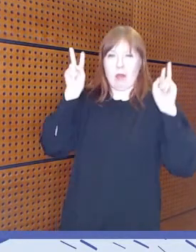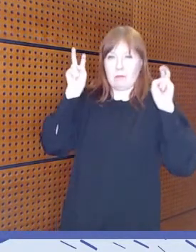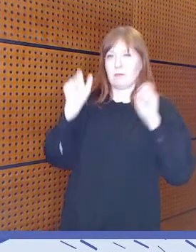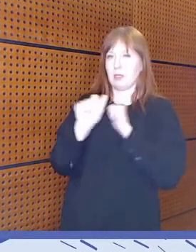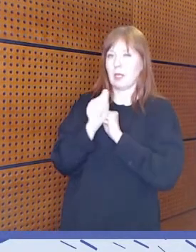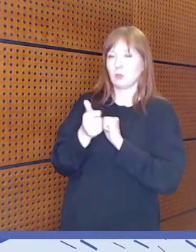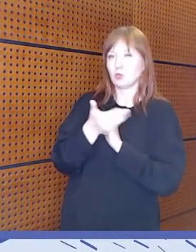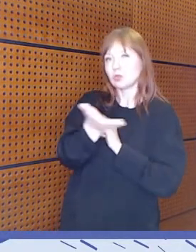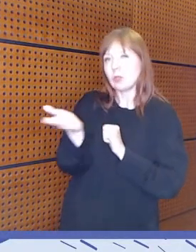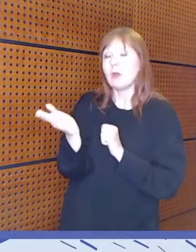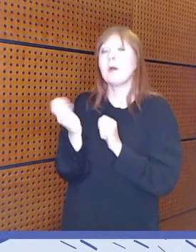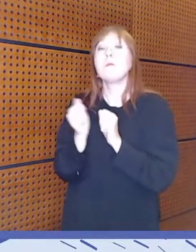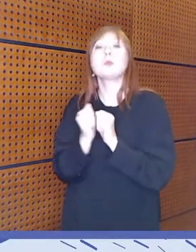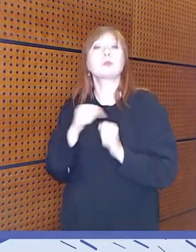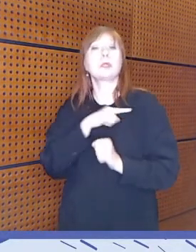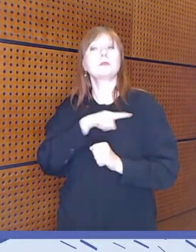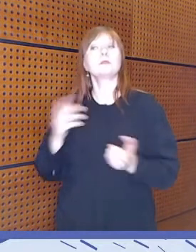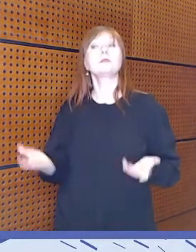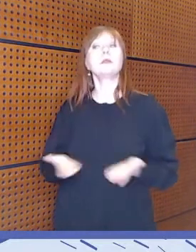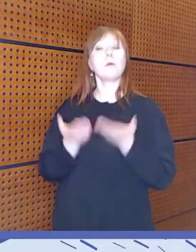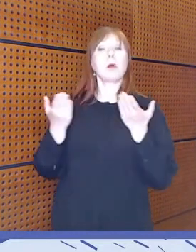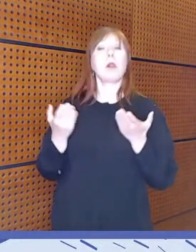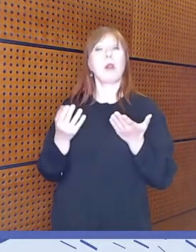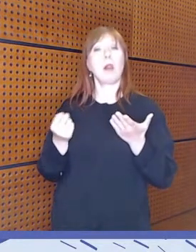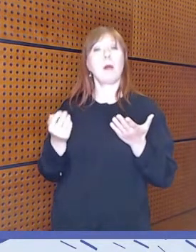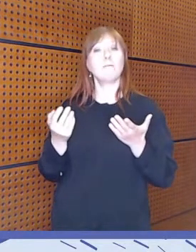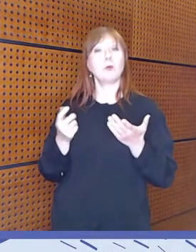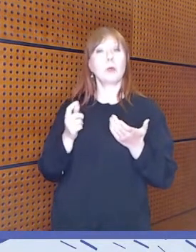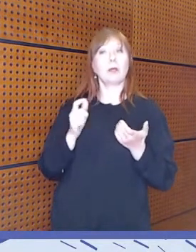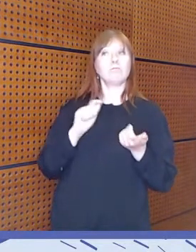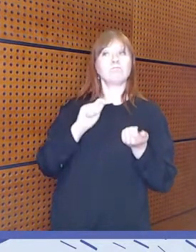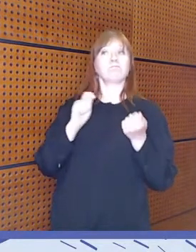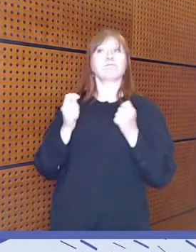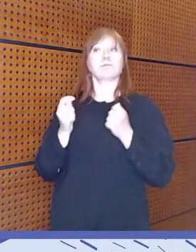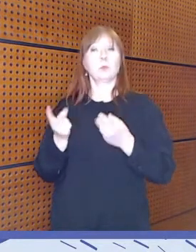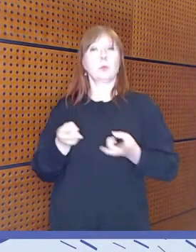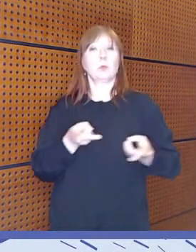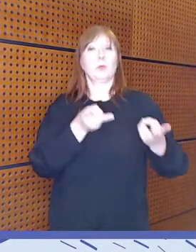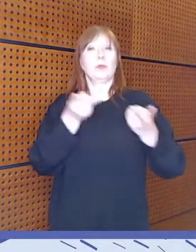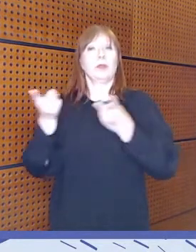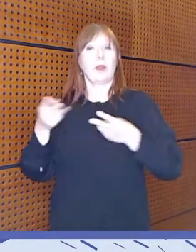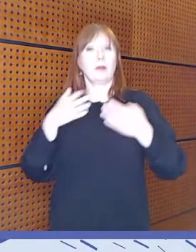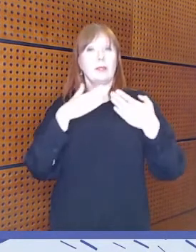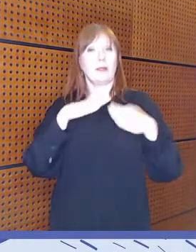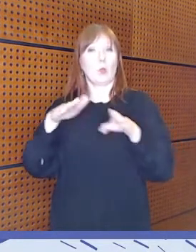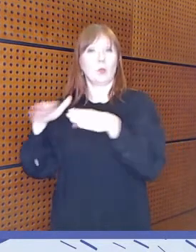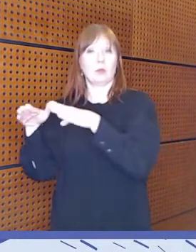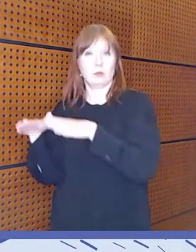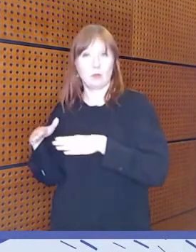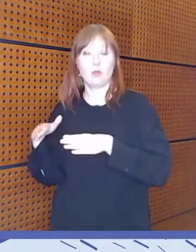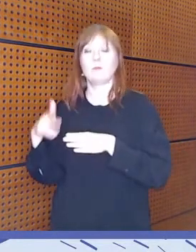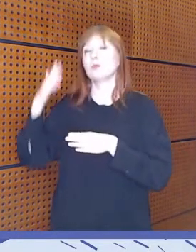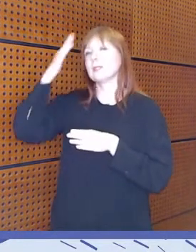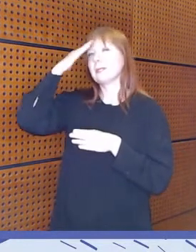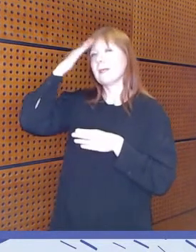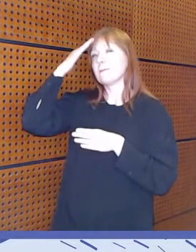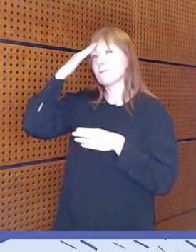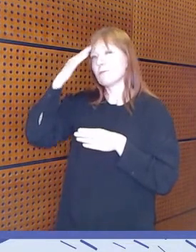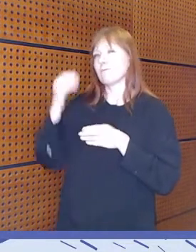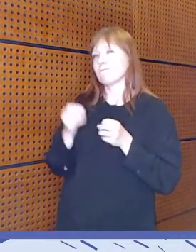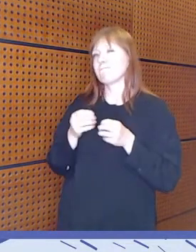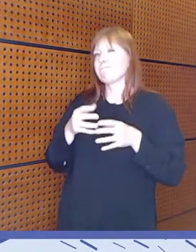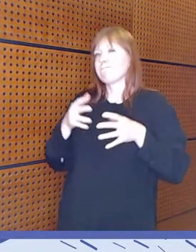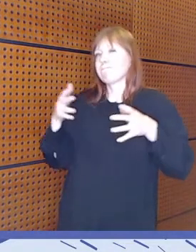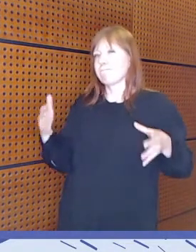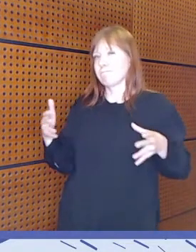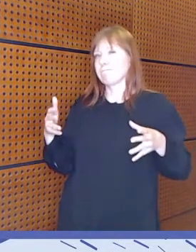me voidaan luoda niitä yhteisiä käytännötä ja yhteistyötä ja lisätä sitä tietoa näistä